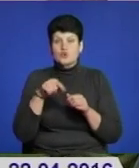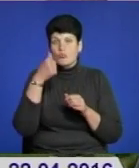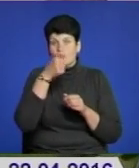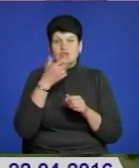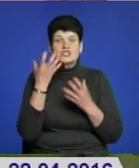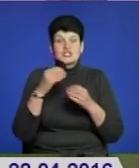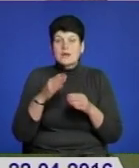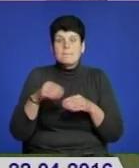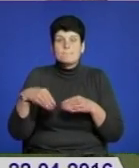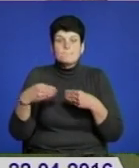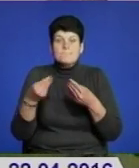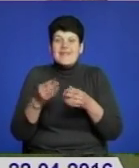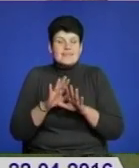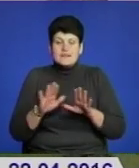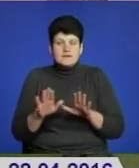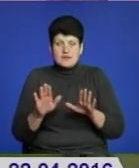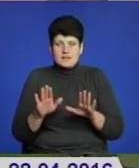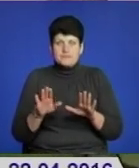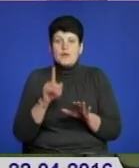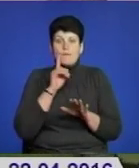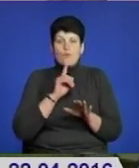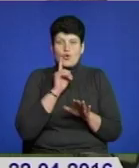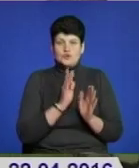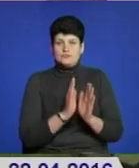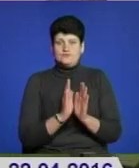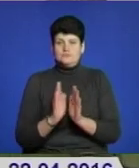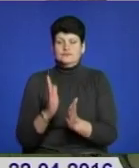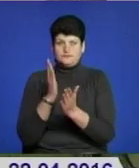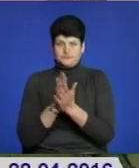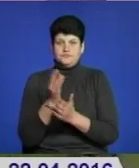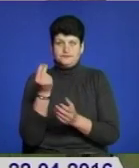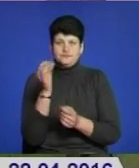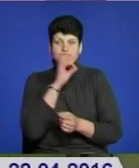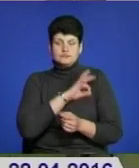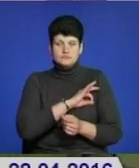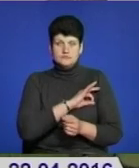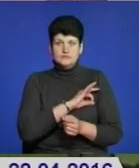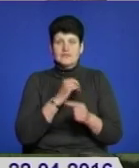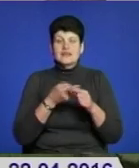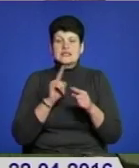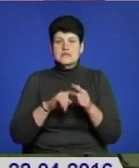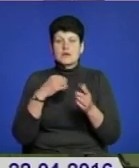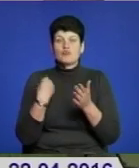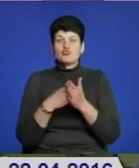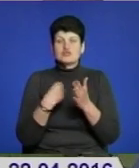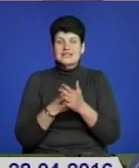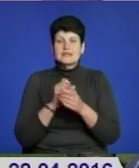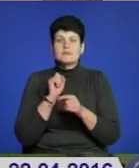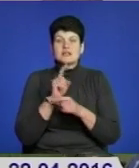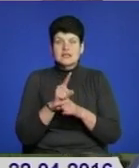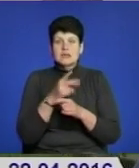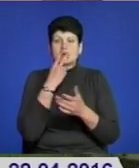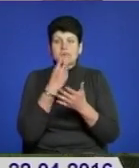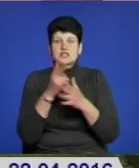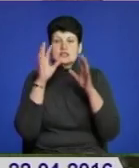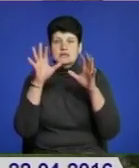позичок не надавали, тому що поки що ритмічно йде надходження. І, власне, ці бюджетні призначення, які передбачені законом